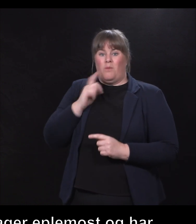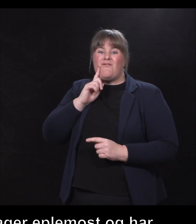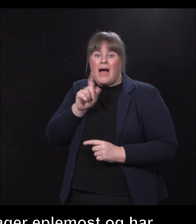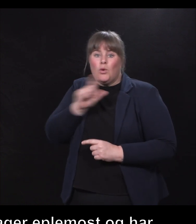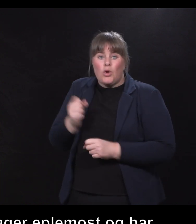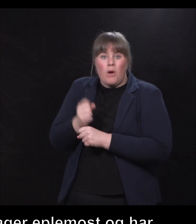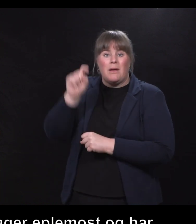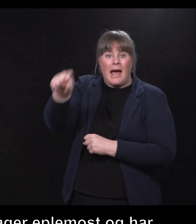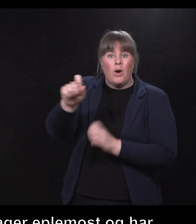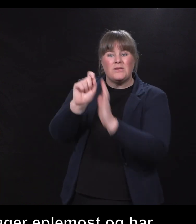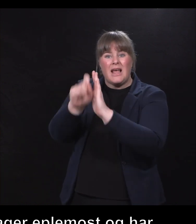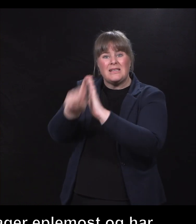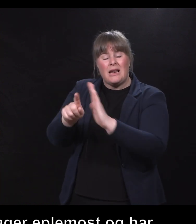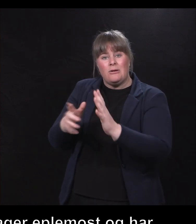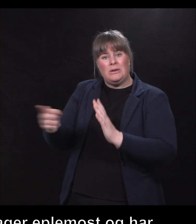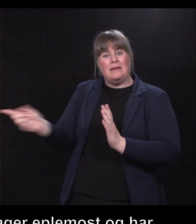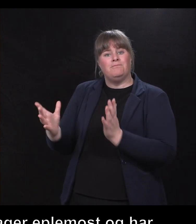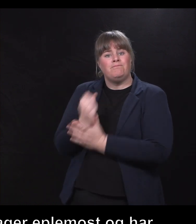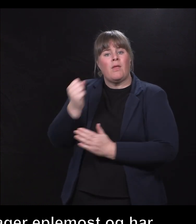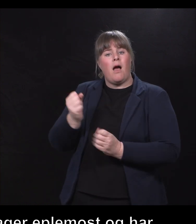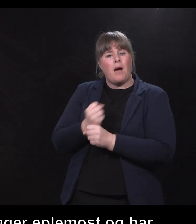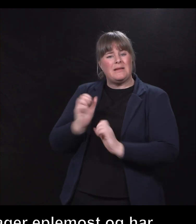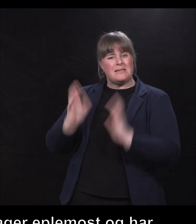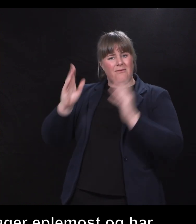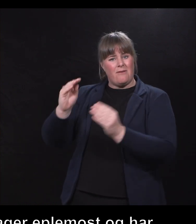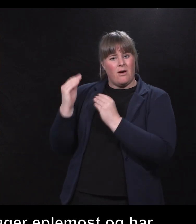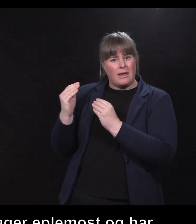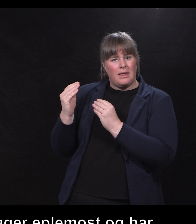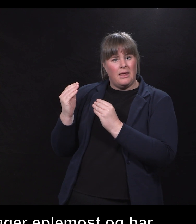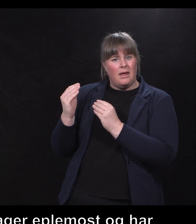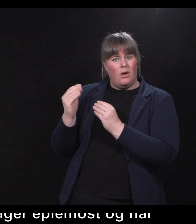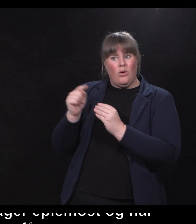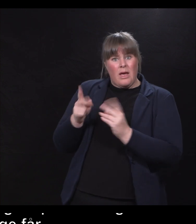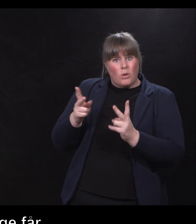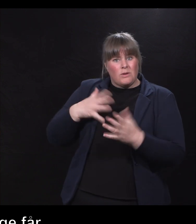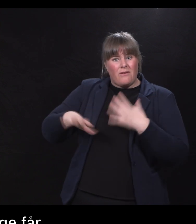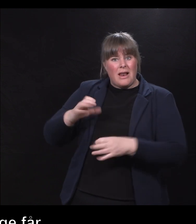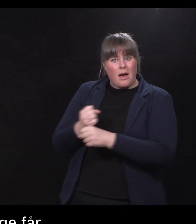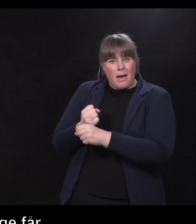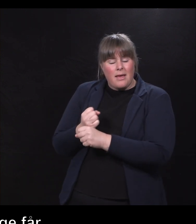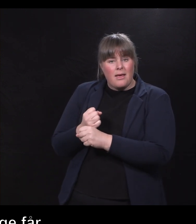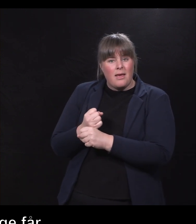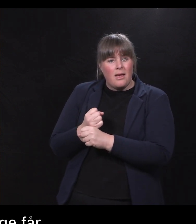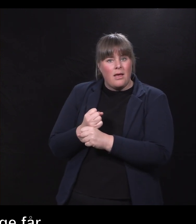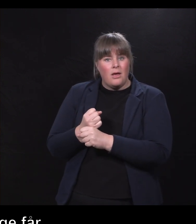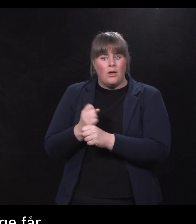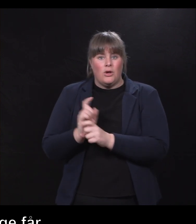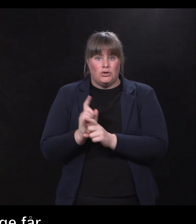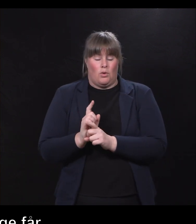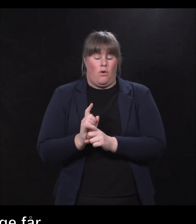arbeidslivserfaring gjennom det å stå der, og det er jo også frivillig arbeid. Så dette har blitt en bevegelse som er, for Stånders del,